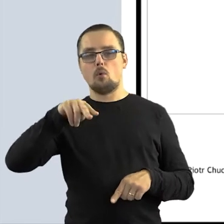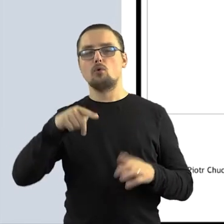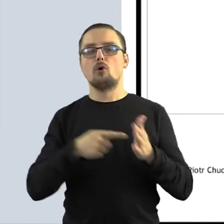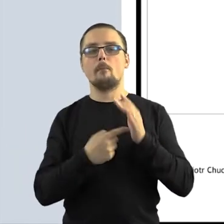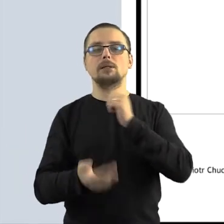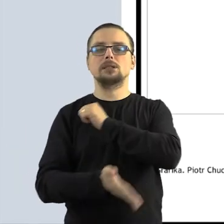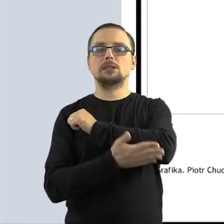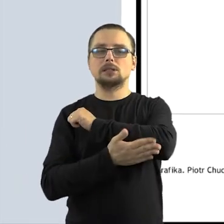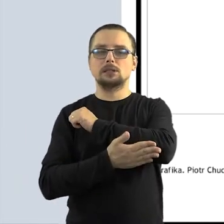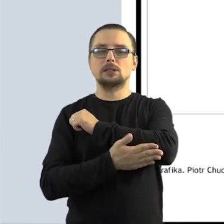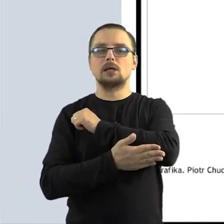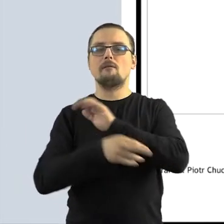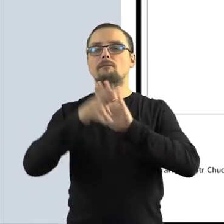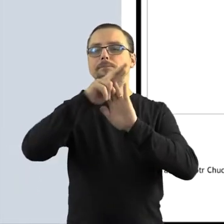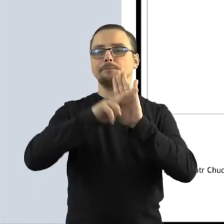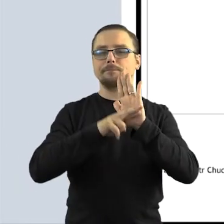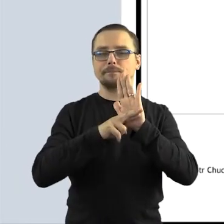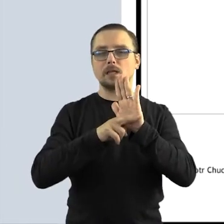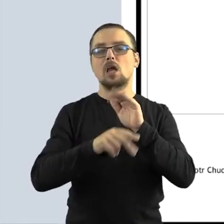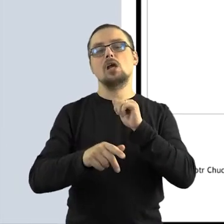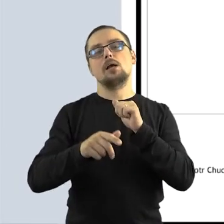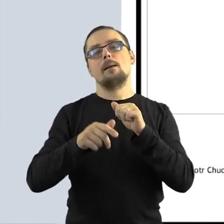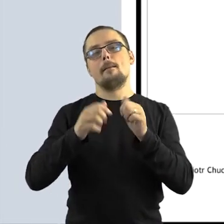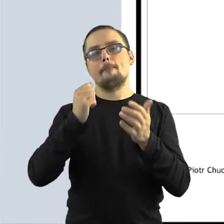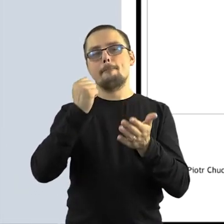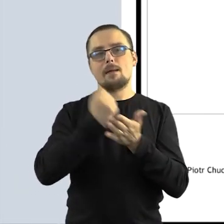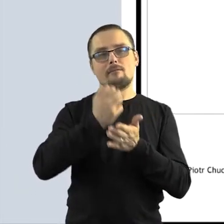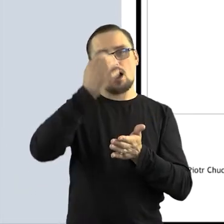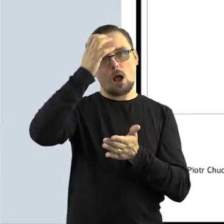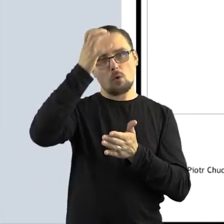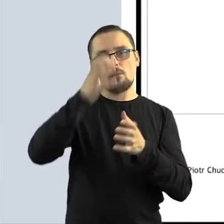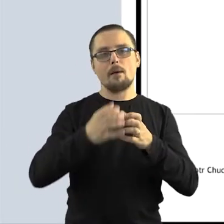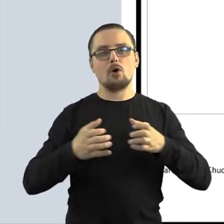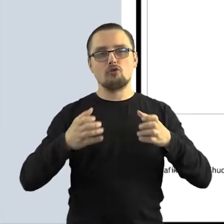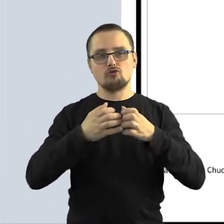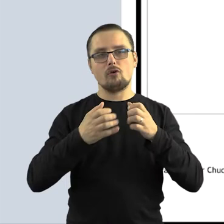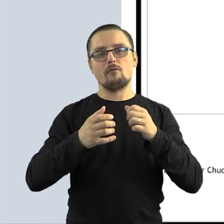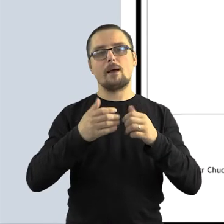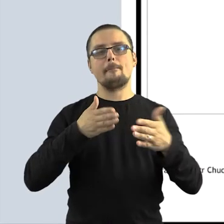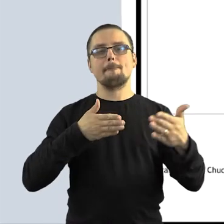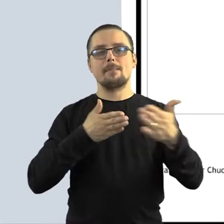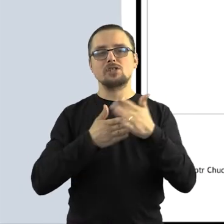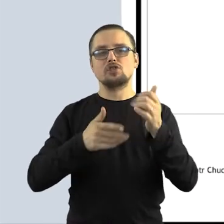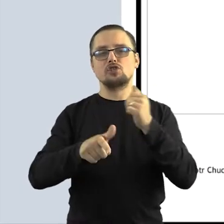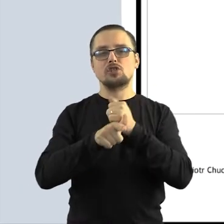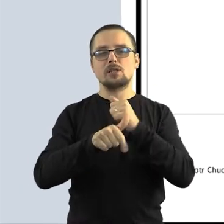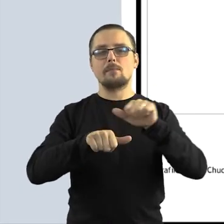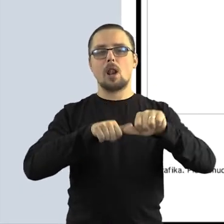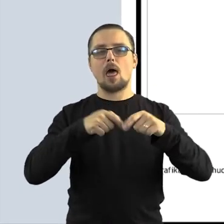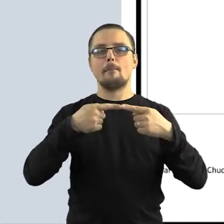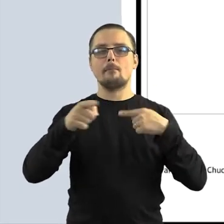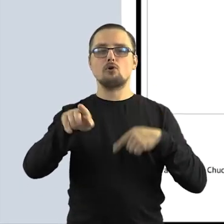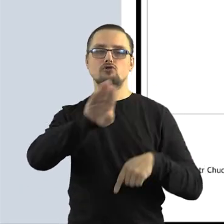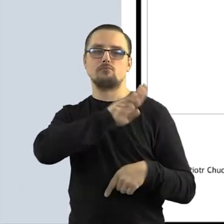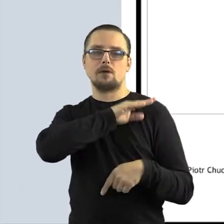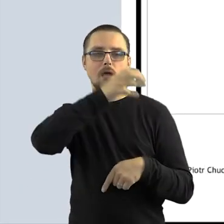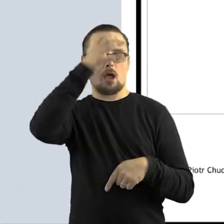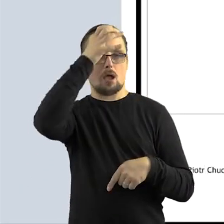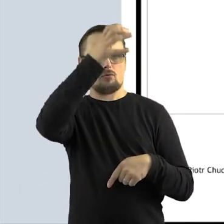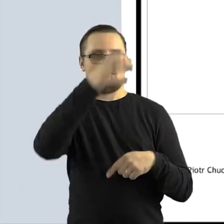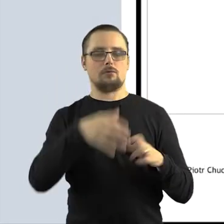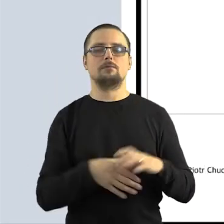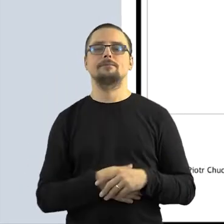jest to, że prawa autorskie obowiązują w 70 lat od śmierci twórcy. I tutaj znowu możemy mieć do czynienia z